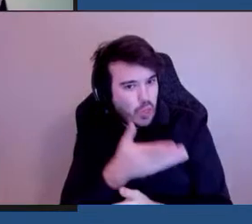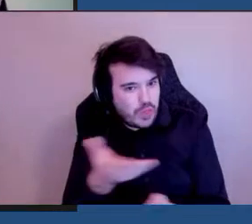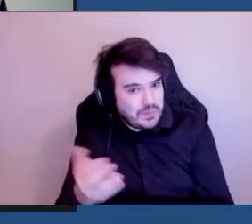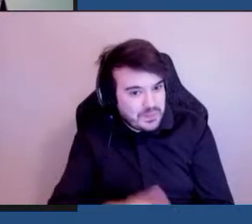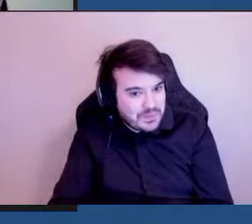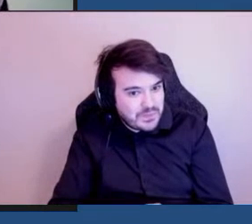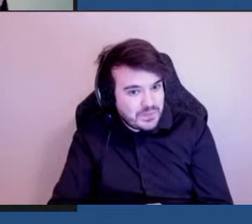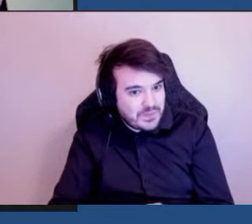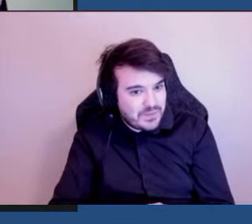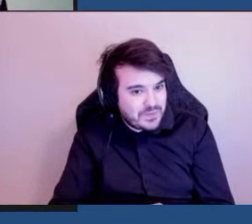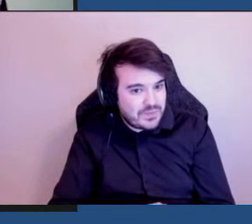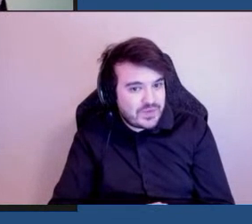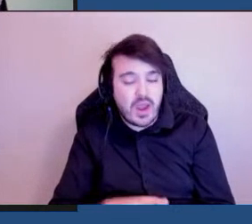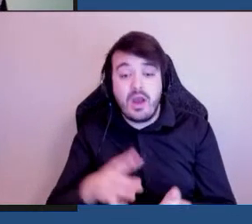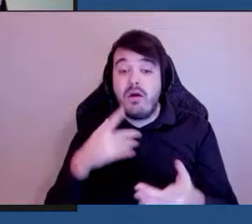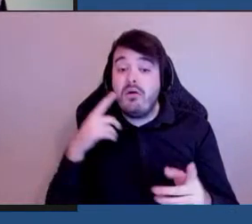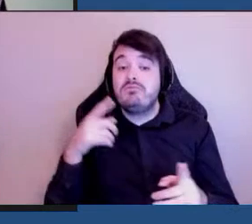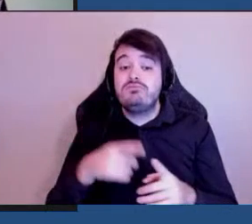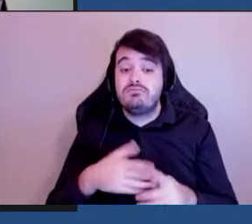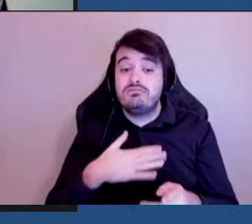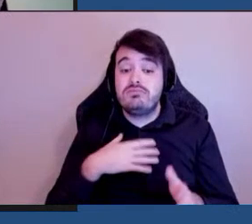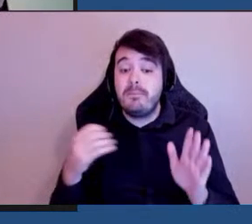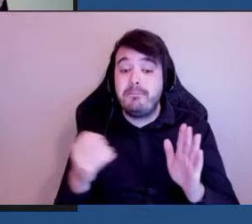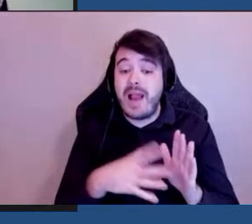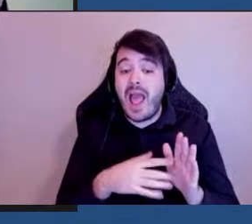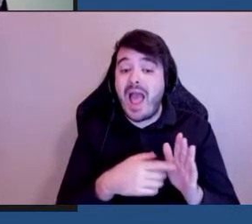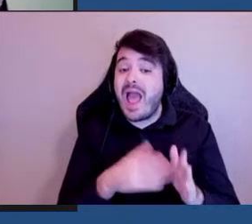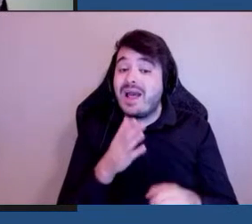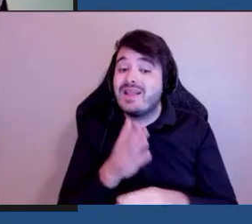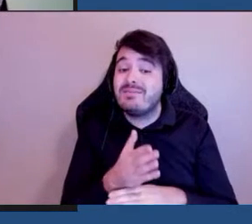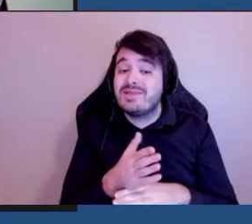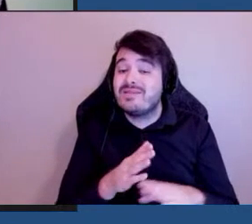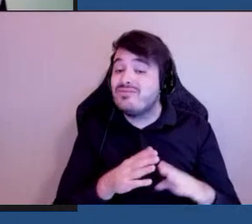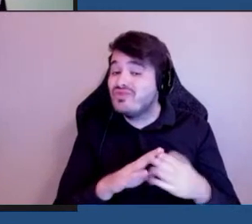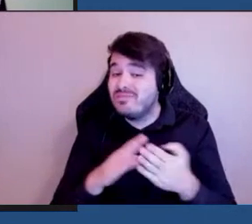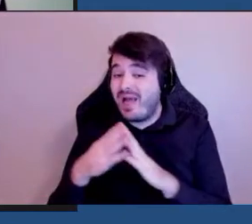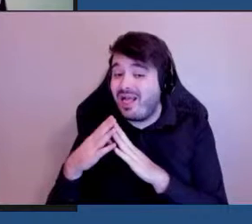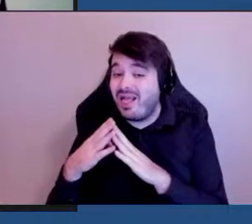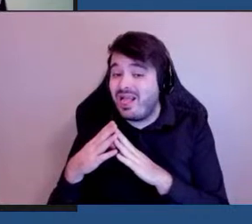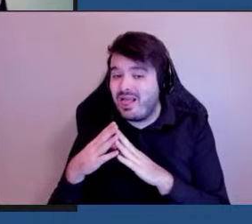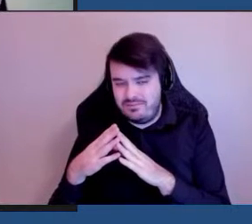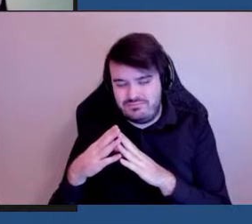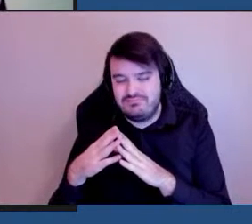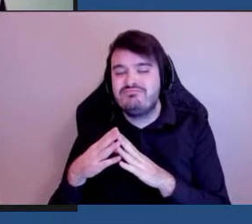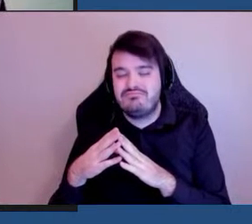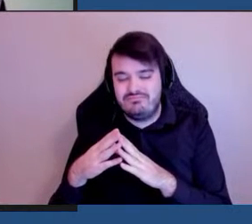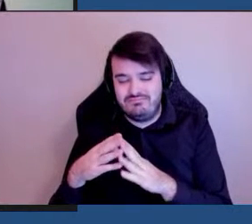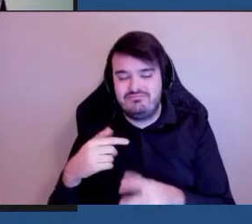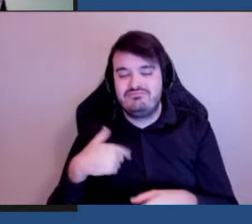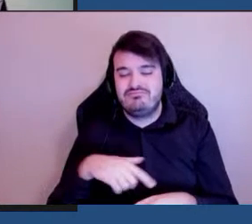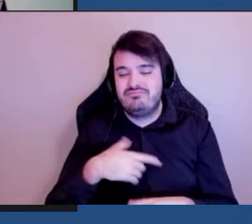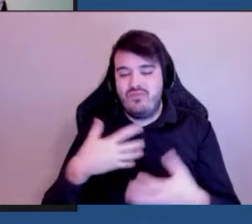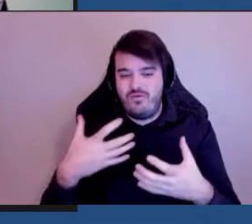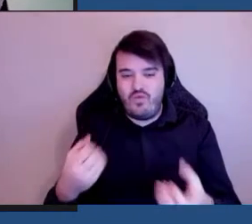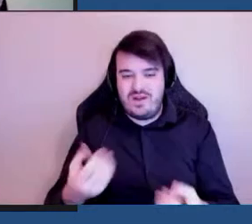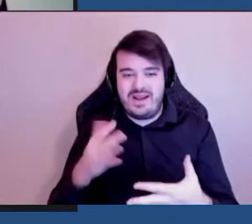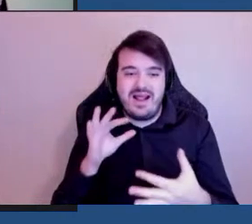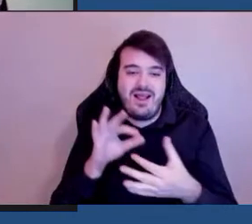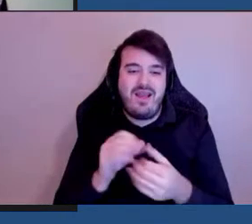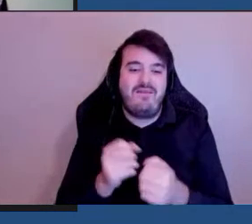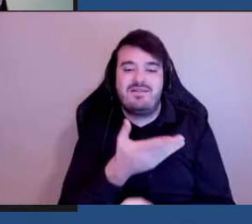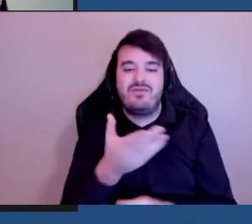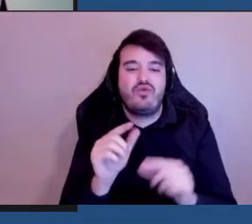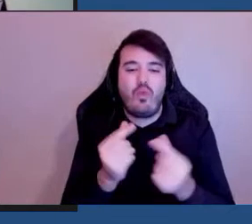dans le cadre de notre plan sur l'accessibilité municipale on veut créer des liens avec des groupes